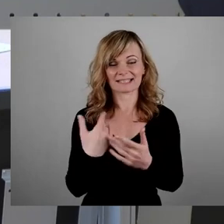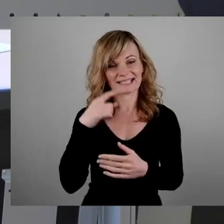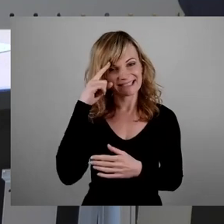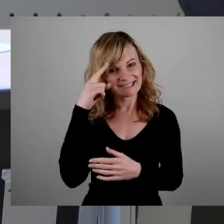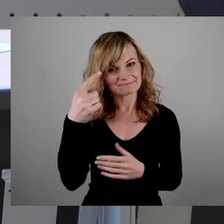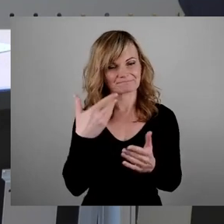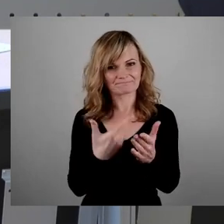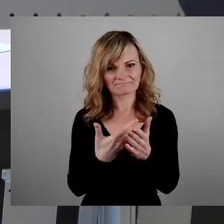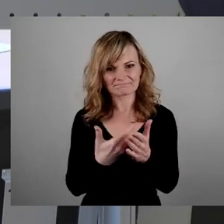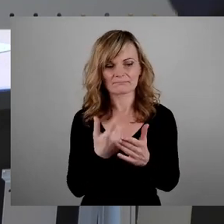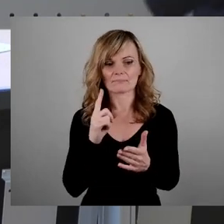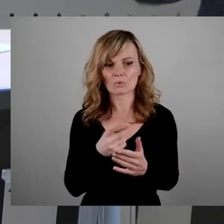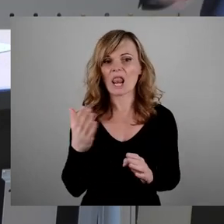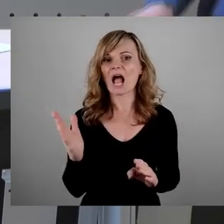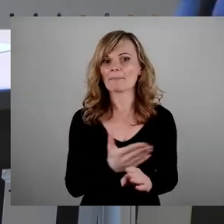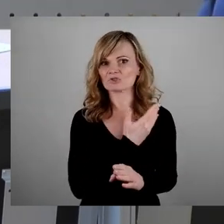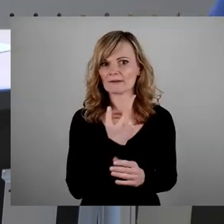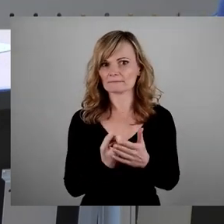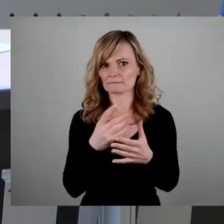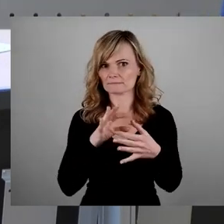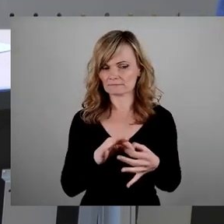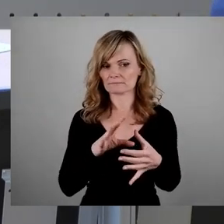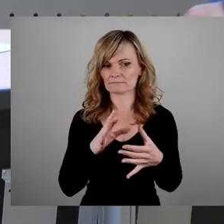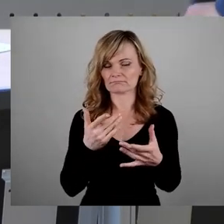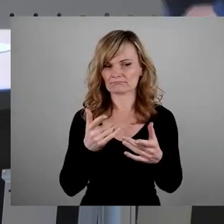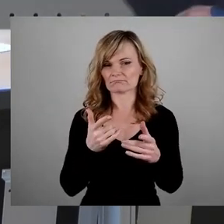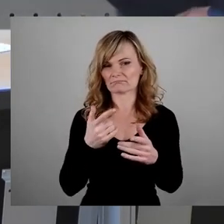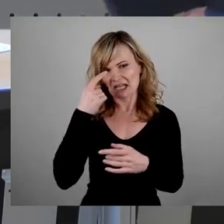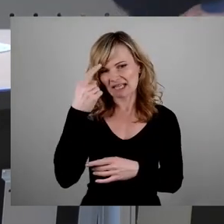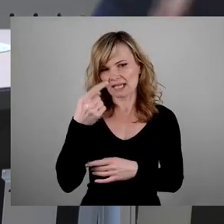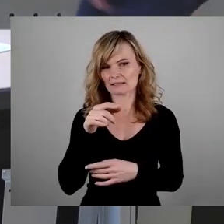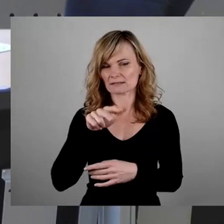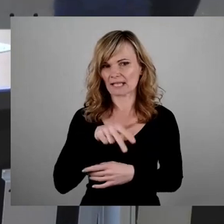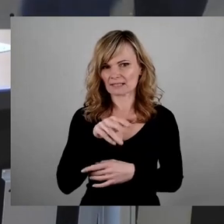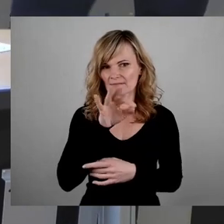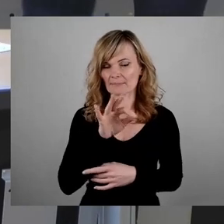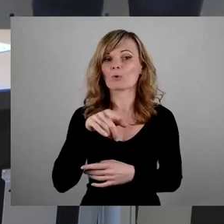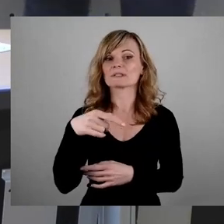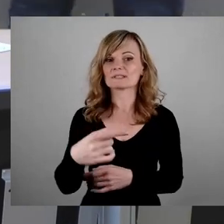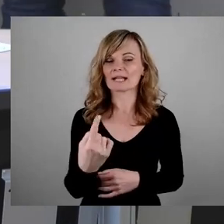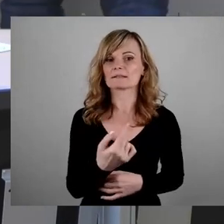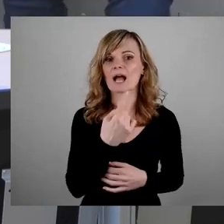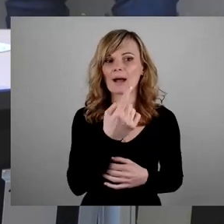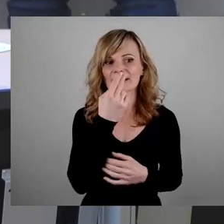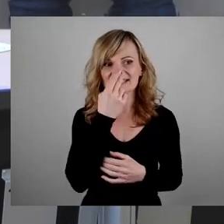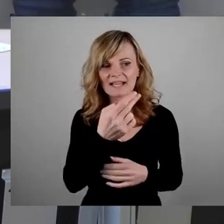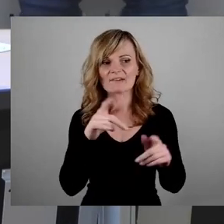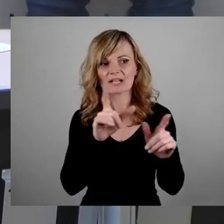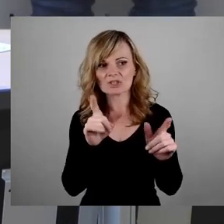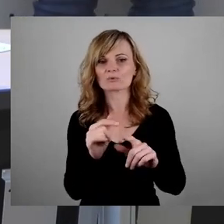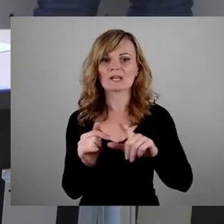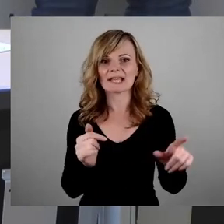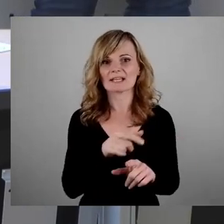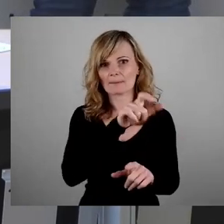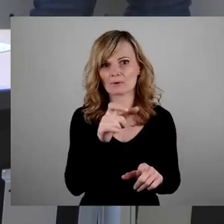gänzlich abzuschaffen ist und wir dann aber die linke Kulturbürgermeisterin bei Veranstaltungen dieses Bündnis erleben, dann liegt ein gewisser